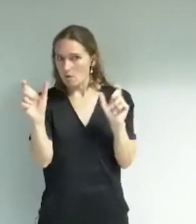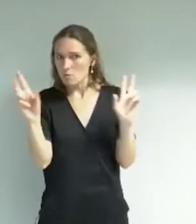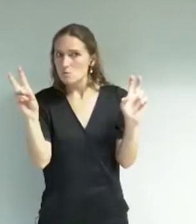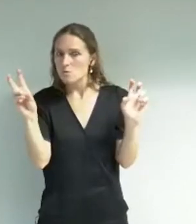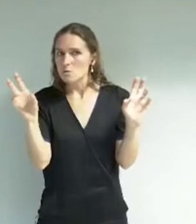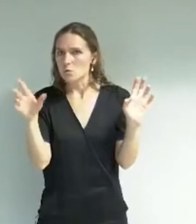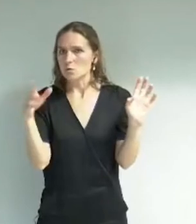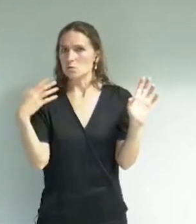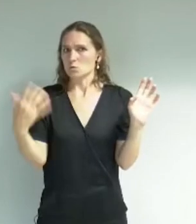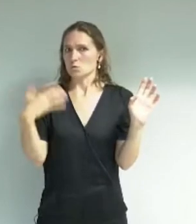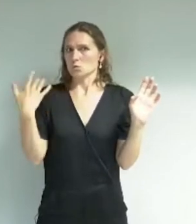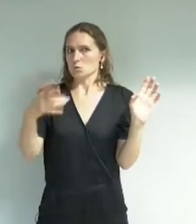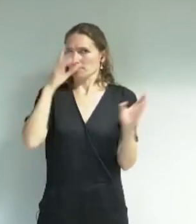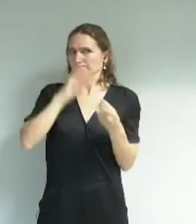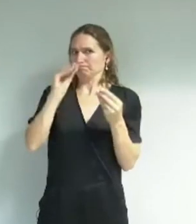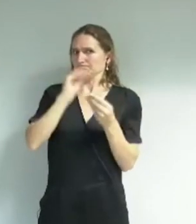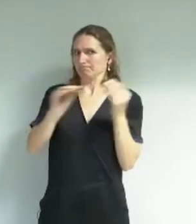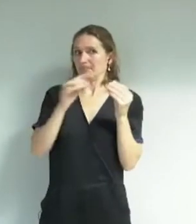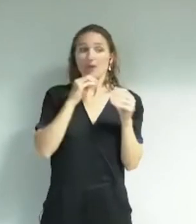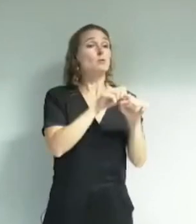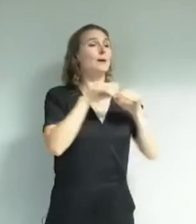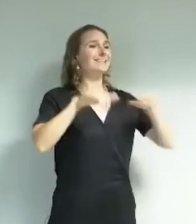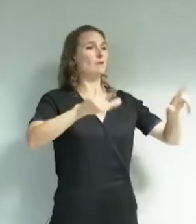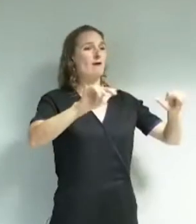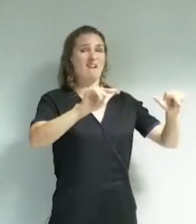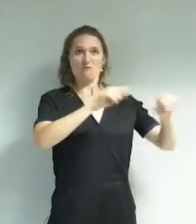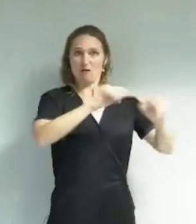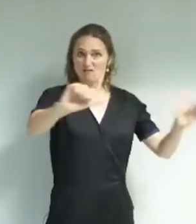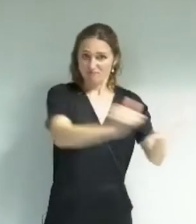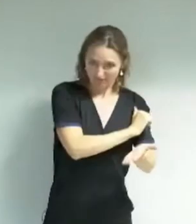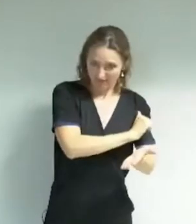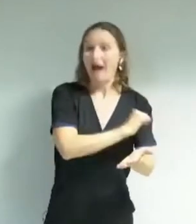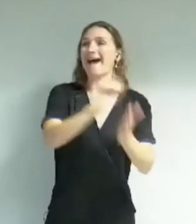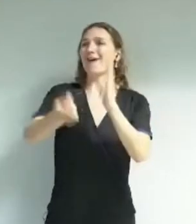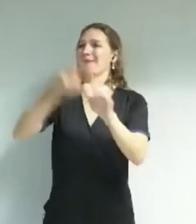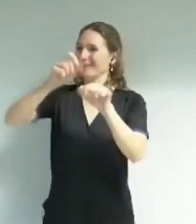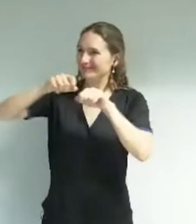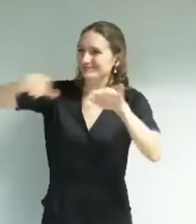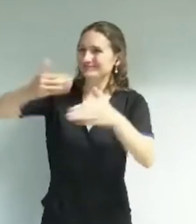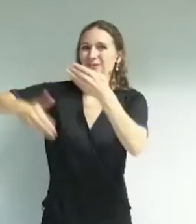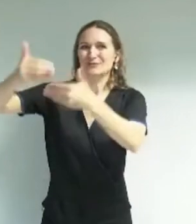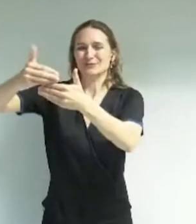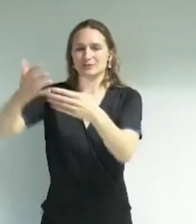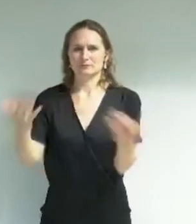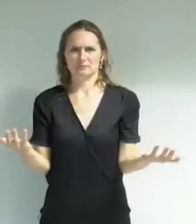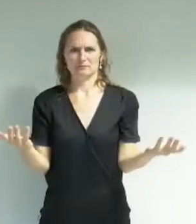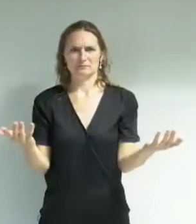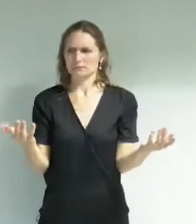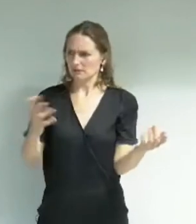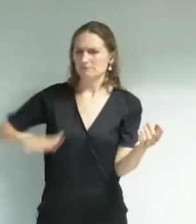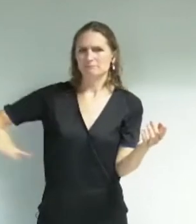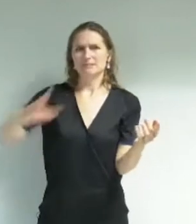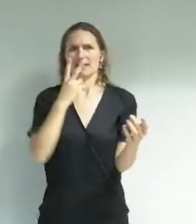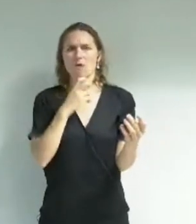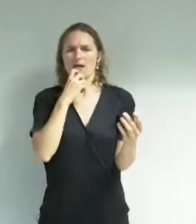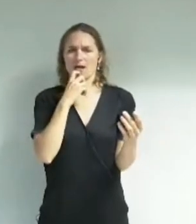déconstruit un réseau existant pour le reconstruire et comme je l'ai dit, les Grenoblois et les Grenobloises doivent se débrouiller avec un service public à moindrie. D'ailleurs, j'en